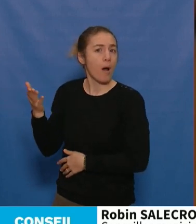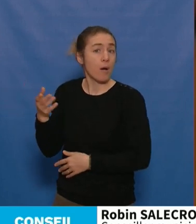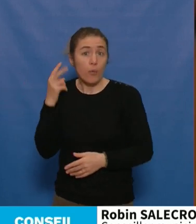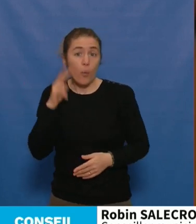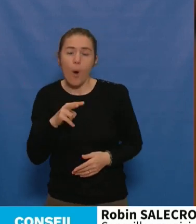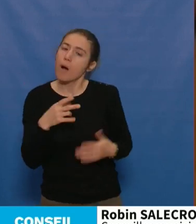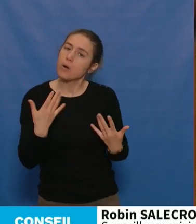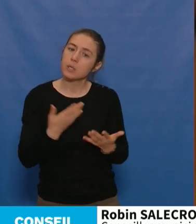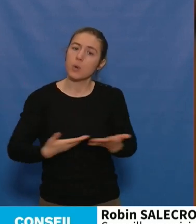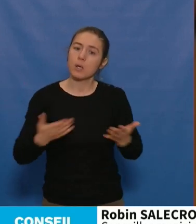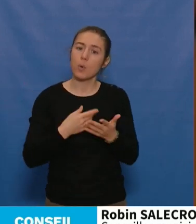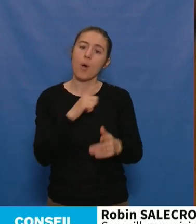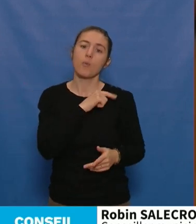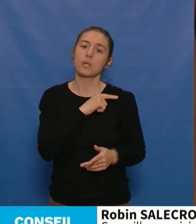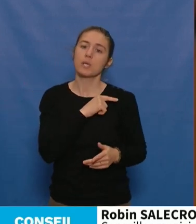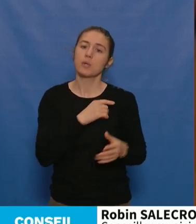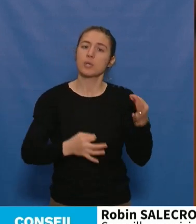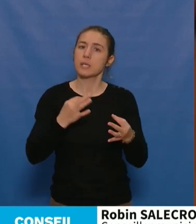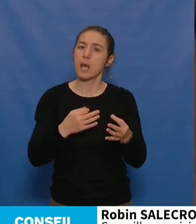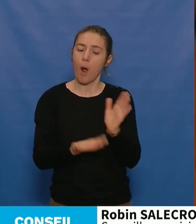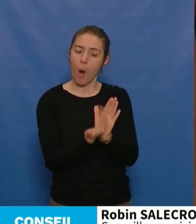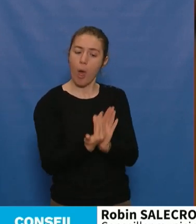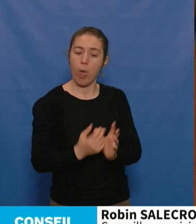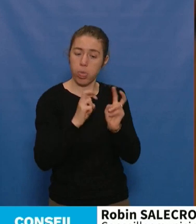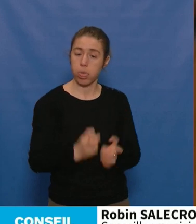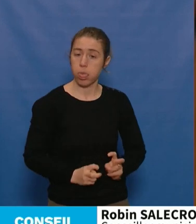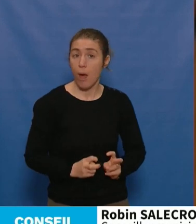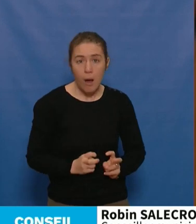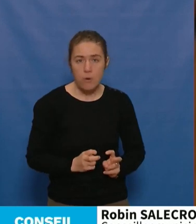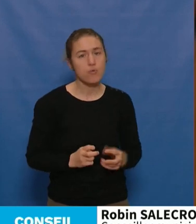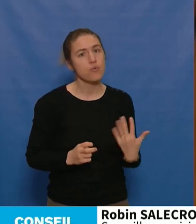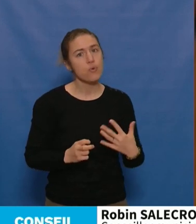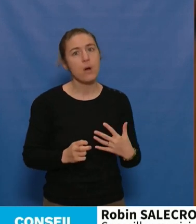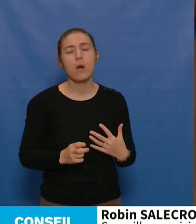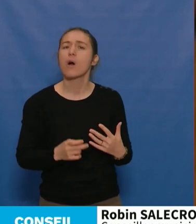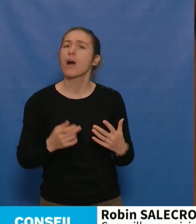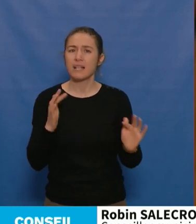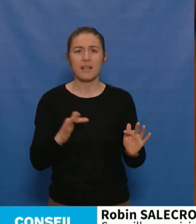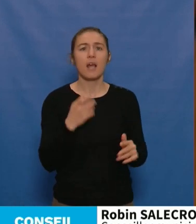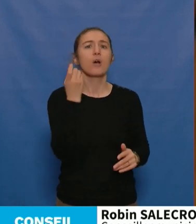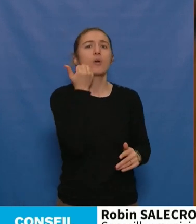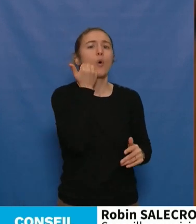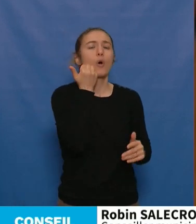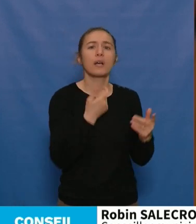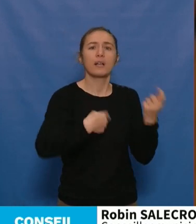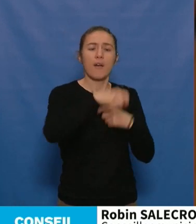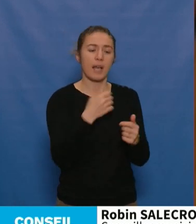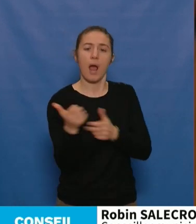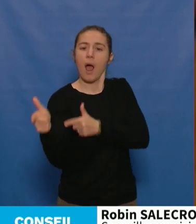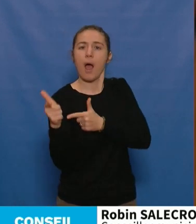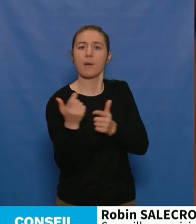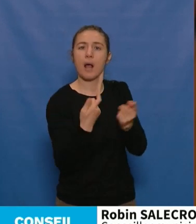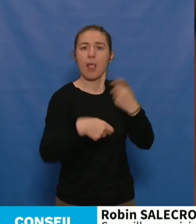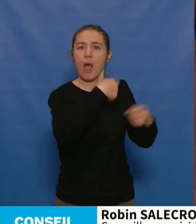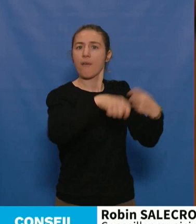coupe réglée qui a été fait de la police judiciaire dans notre pays, alors que l'on sait que, justement, face au trafic de drogue, face au trafic d'armes, il va nous falloir